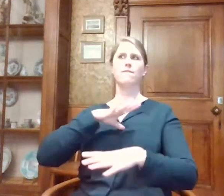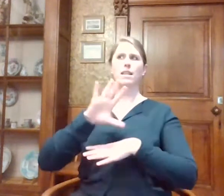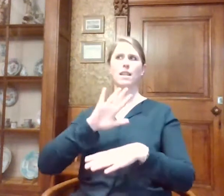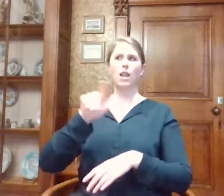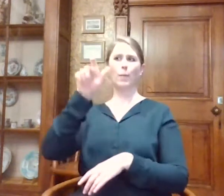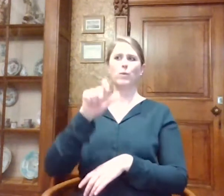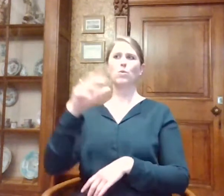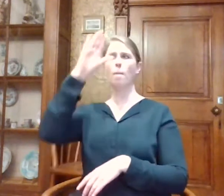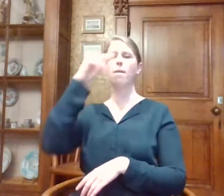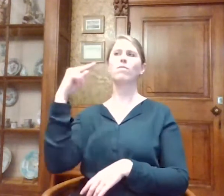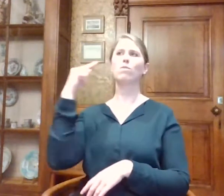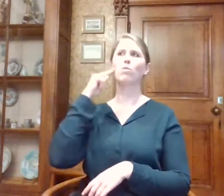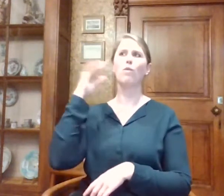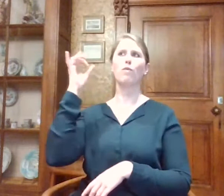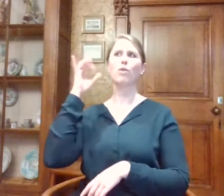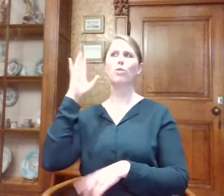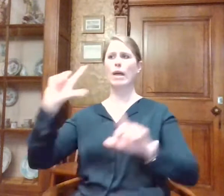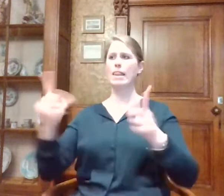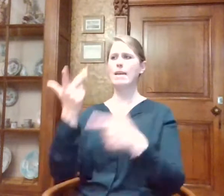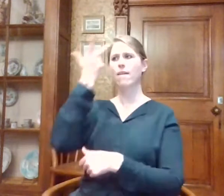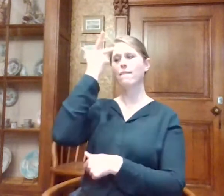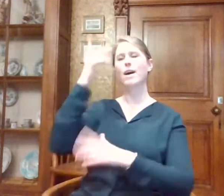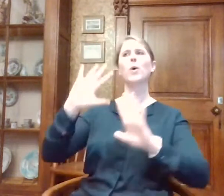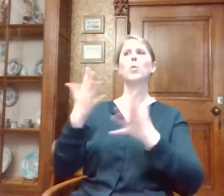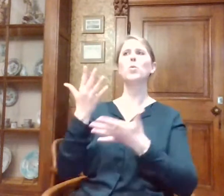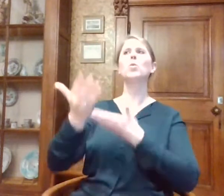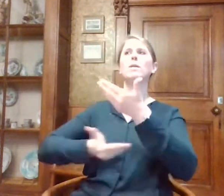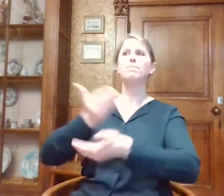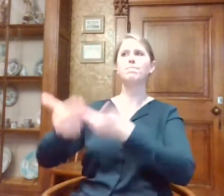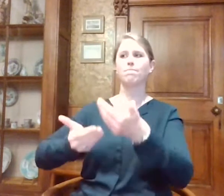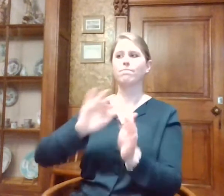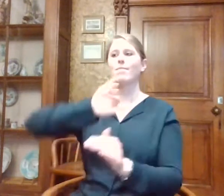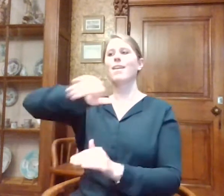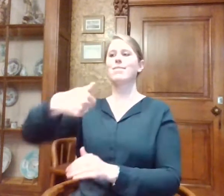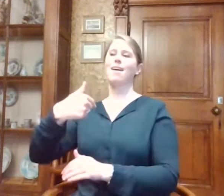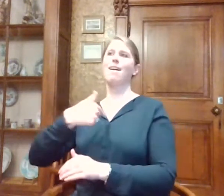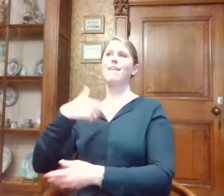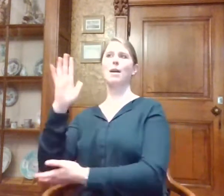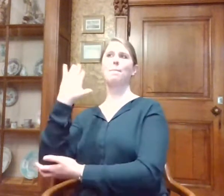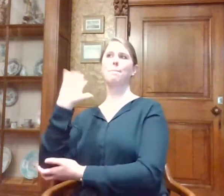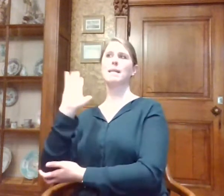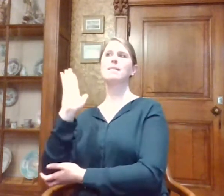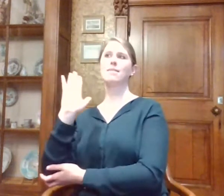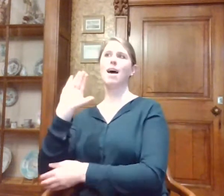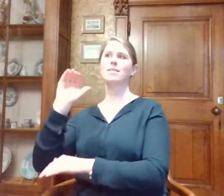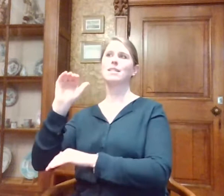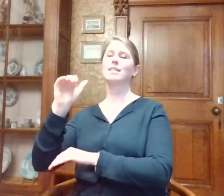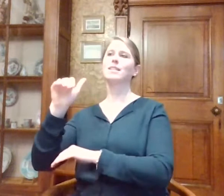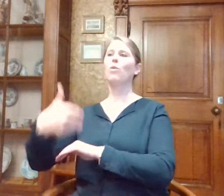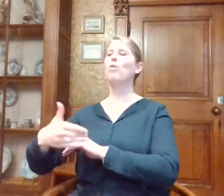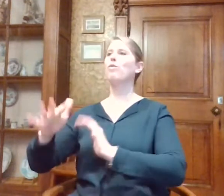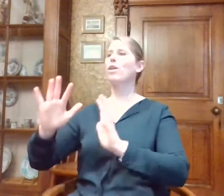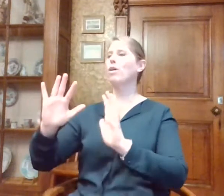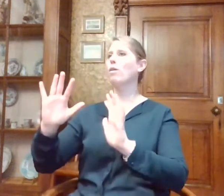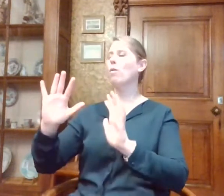dove man het cultureel leven te ervaren. En daarna doe ik dan de presentatie, PowerPoint-presentatie, over de